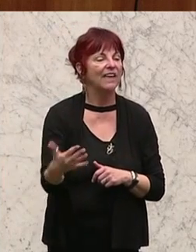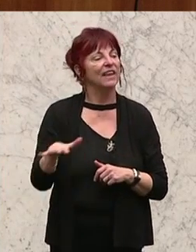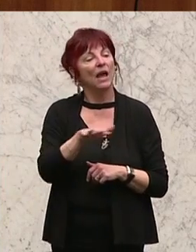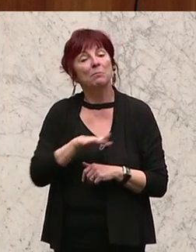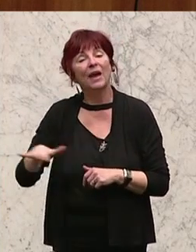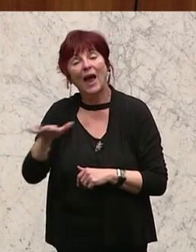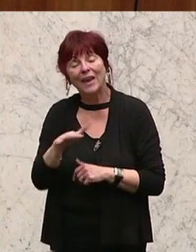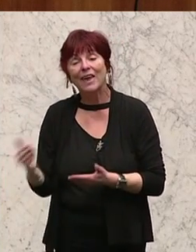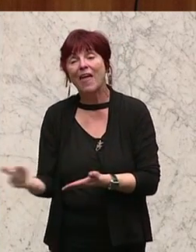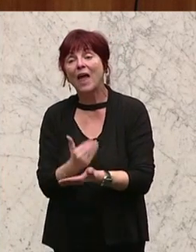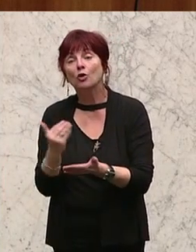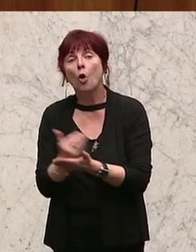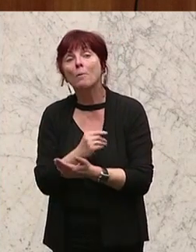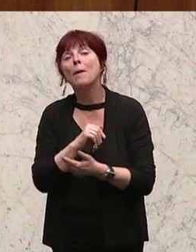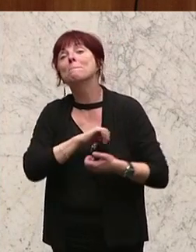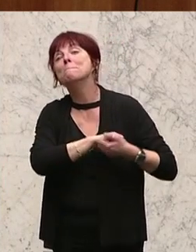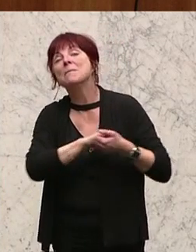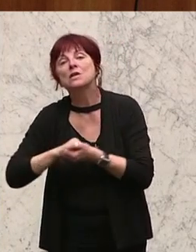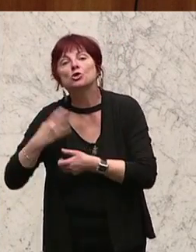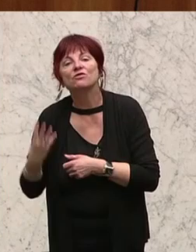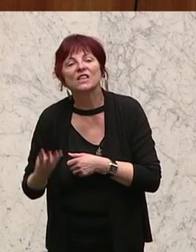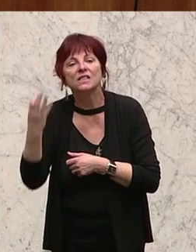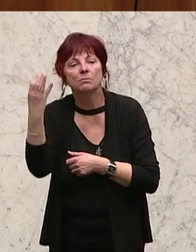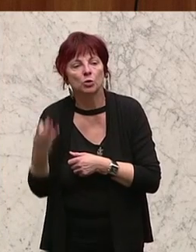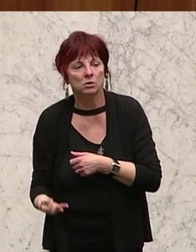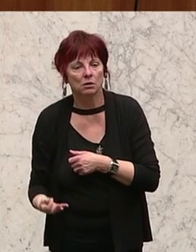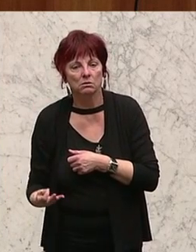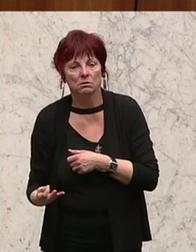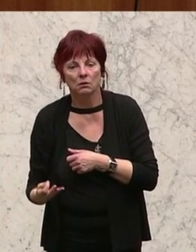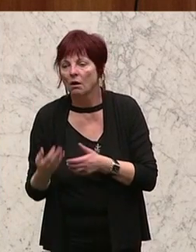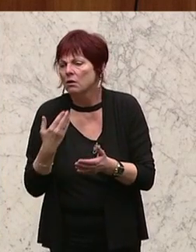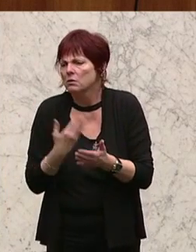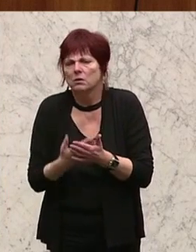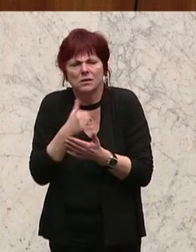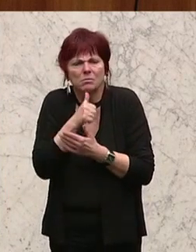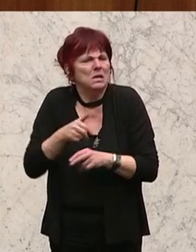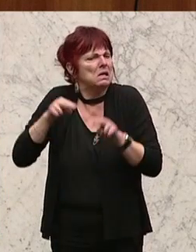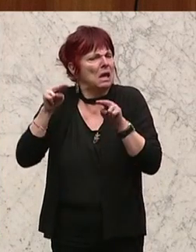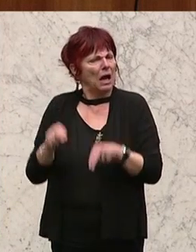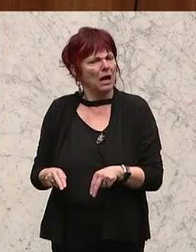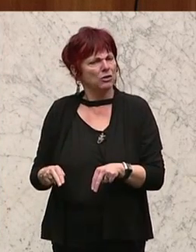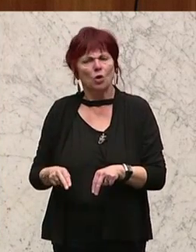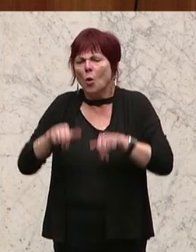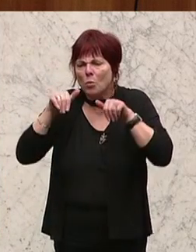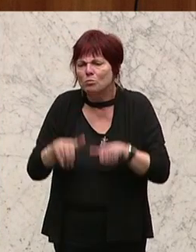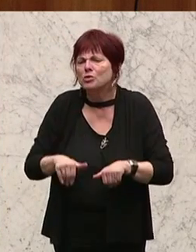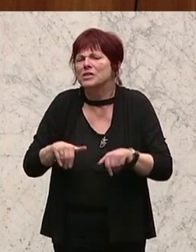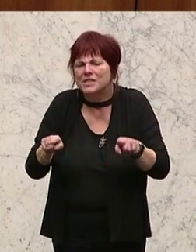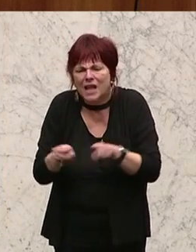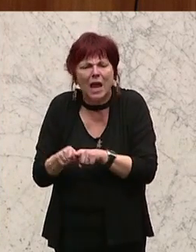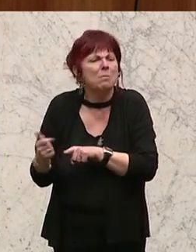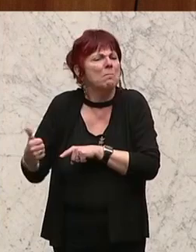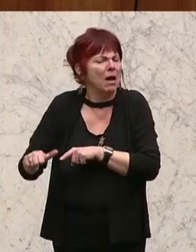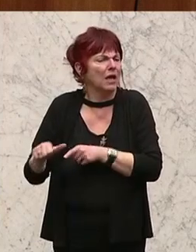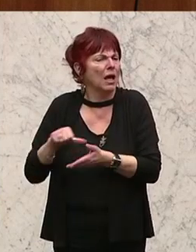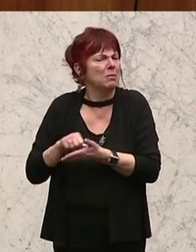zu 40 Prozent zurückgegangen. Da wäre es absolut ungerecht, dieselben Beiträge wie in einem normalen Jahr zahlen zu müssen. Das würde niemand